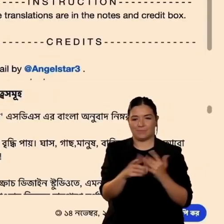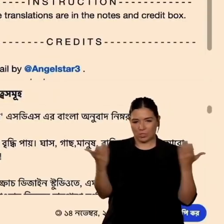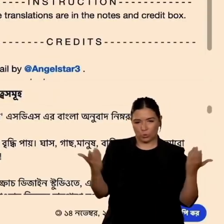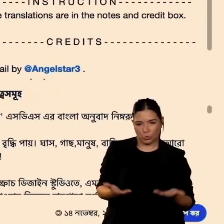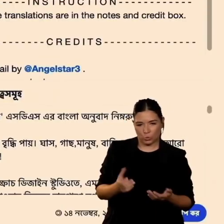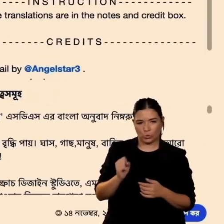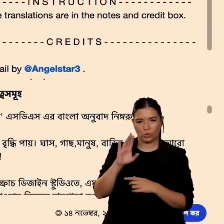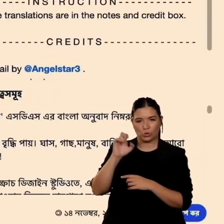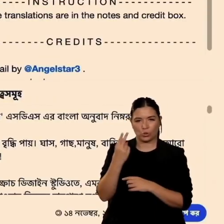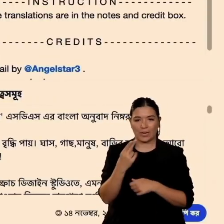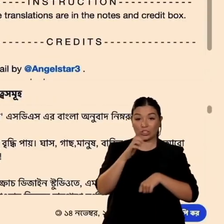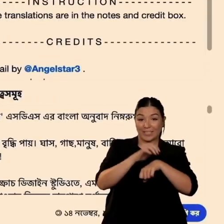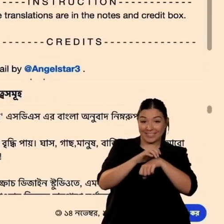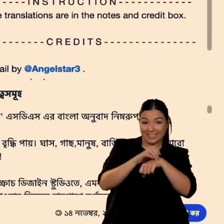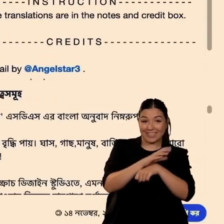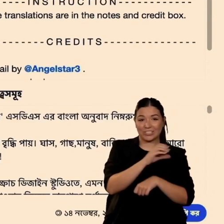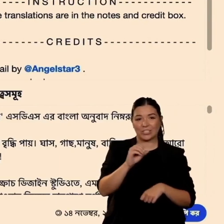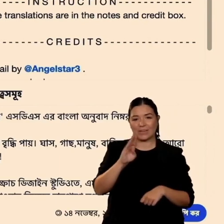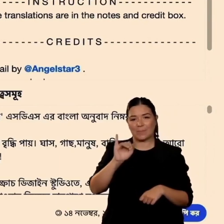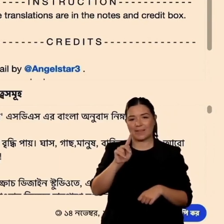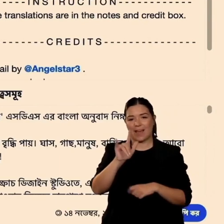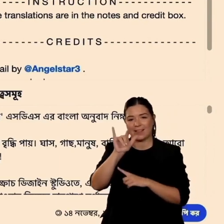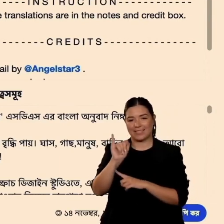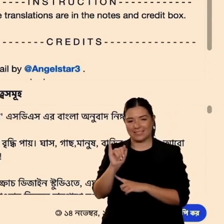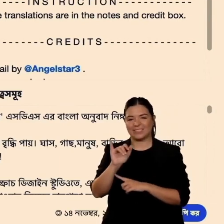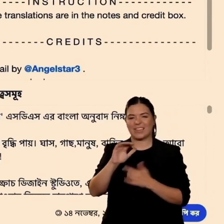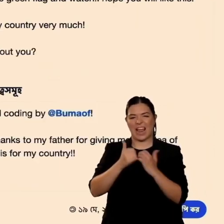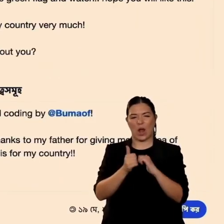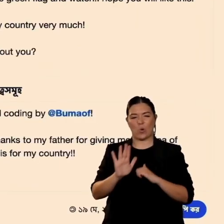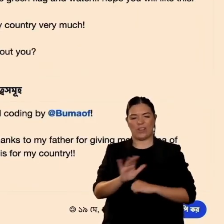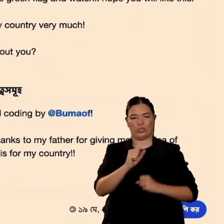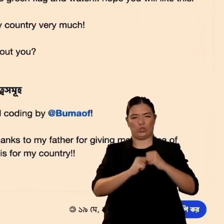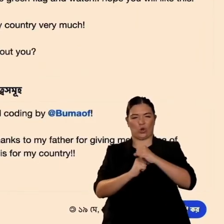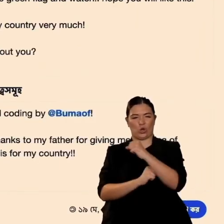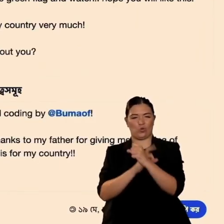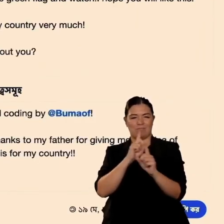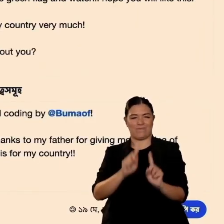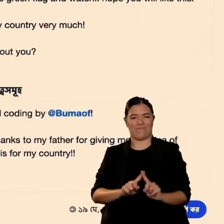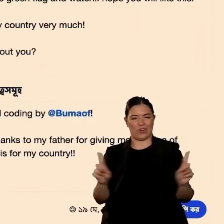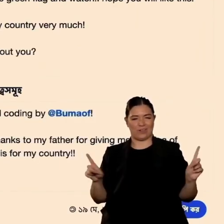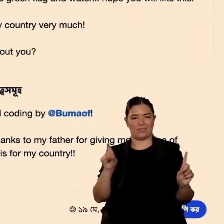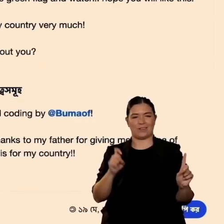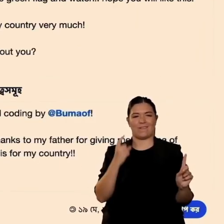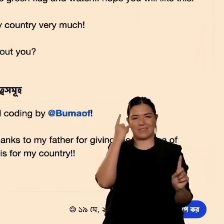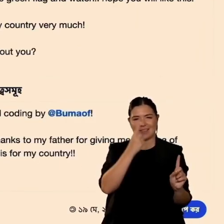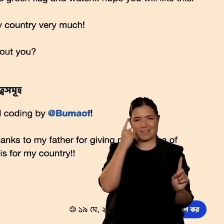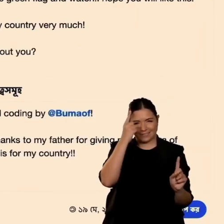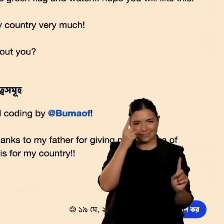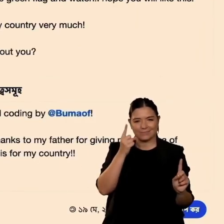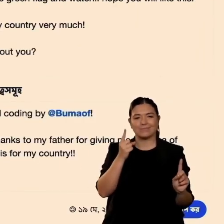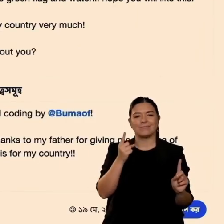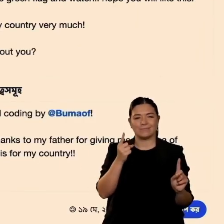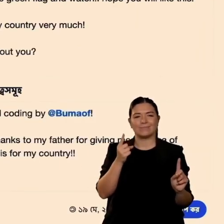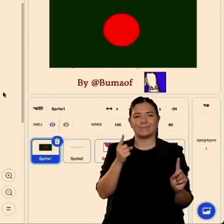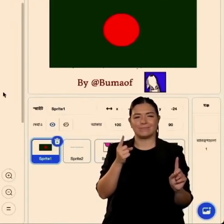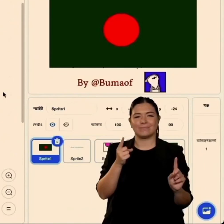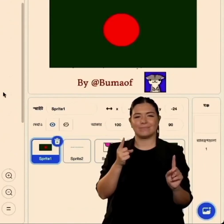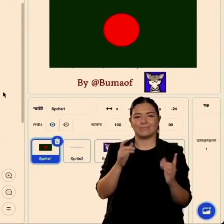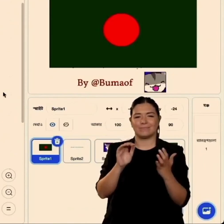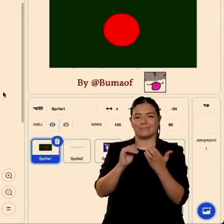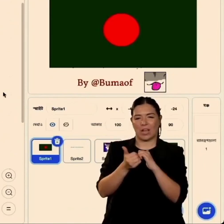abbiamo lo spazio per poter mostrare una parola due o tre per poter